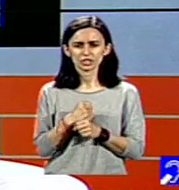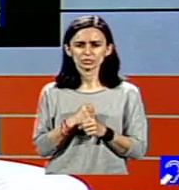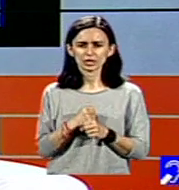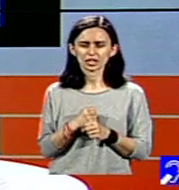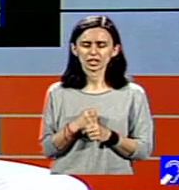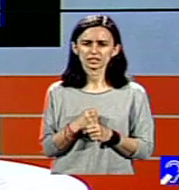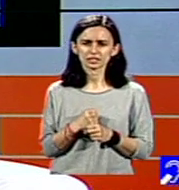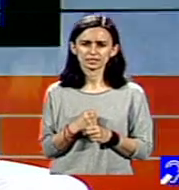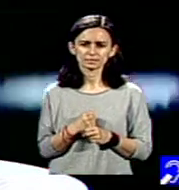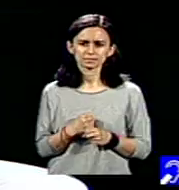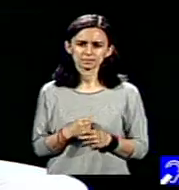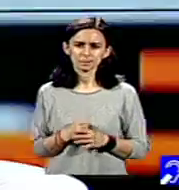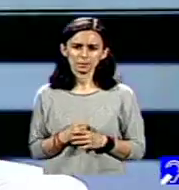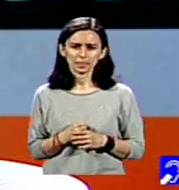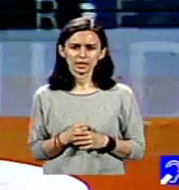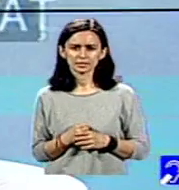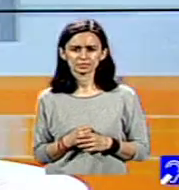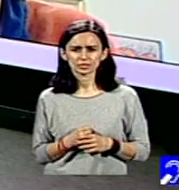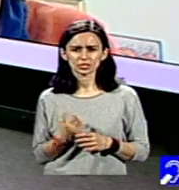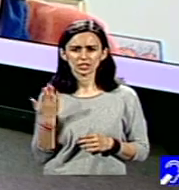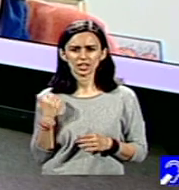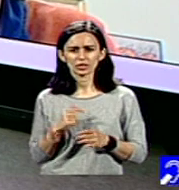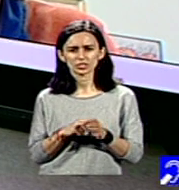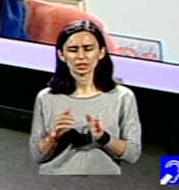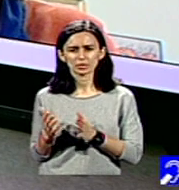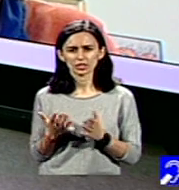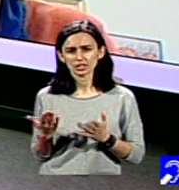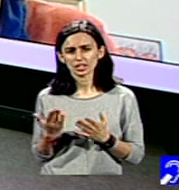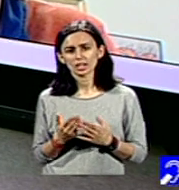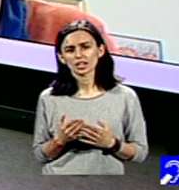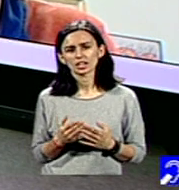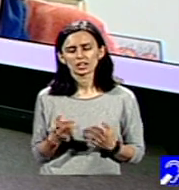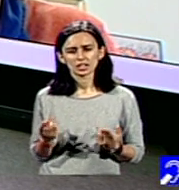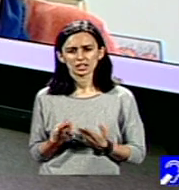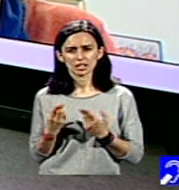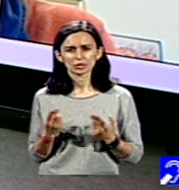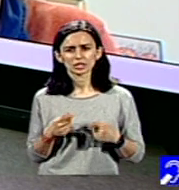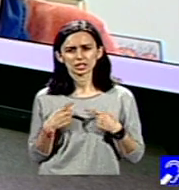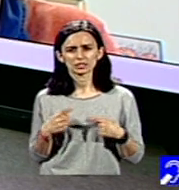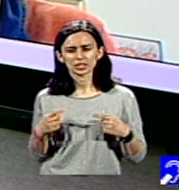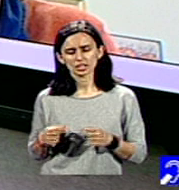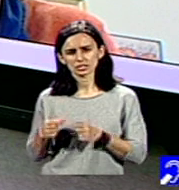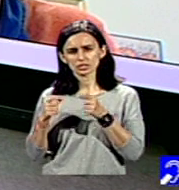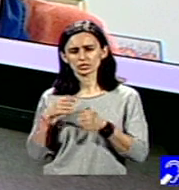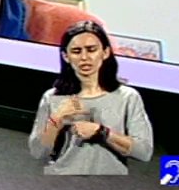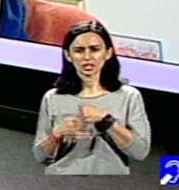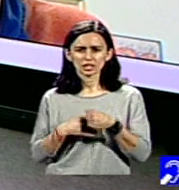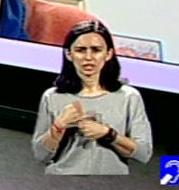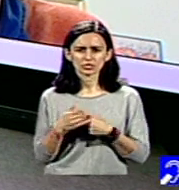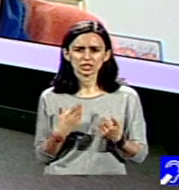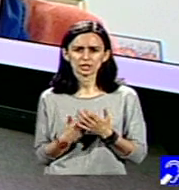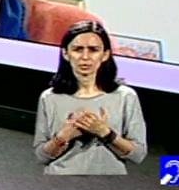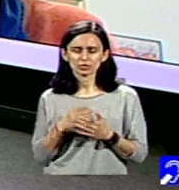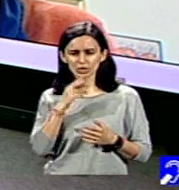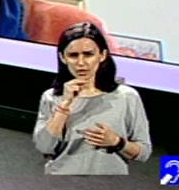în spate. Atunci, la Ilaonu, vremurile acelea în care luai drumul diverselor instituții internaționale pentru a vorbi despre serviciile voastre, pentru a-i